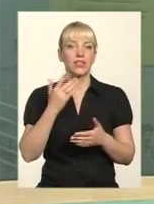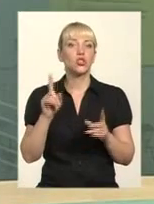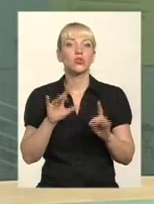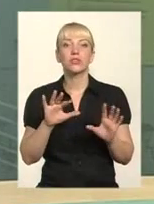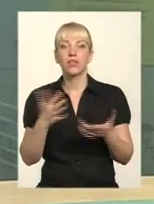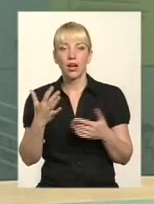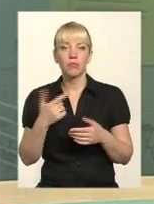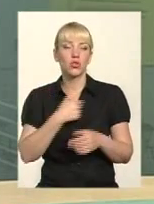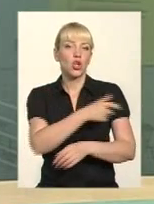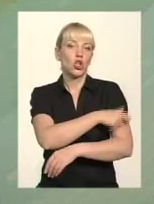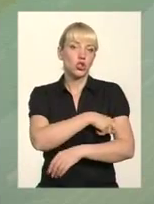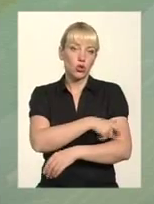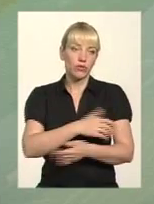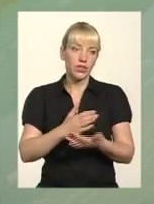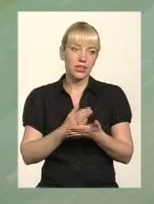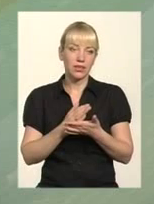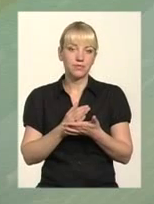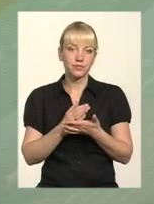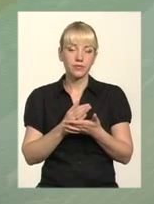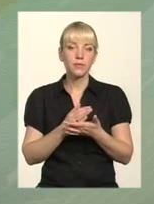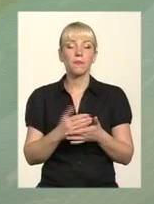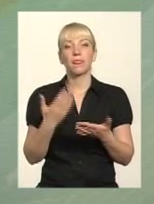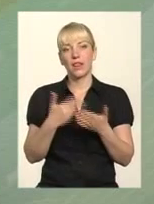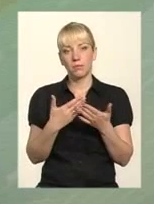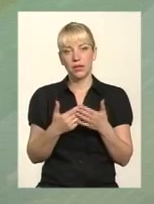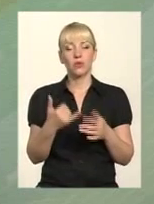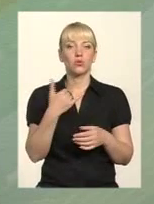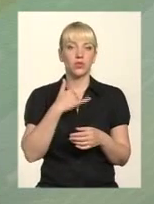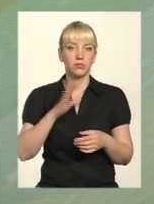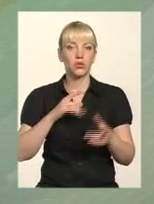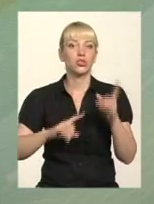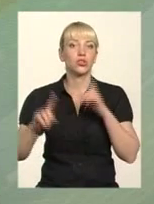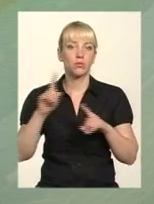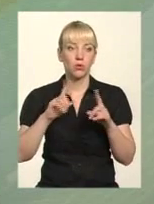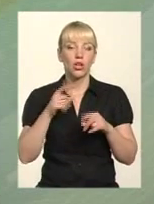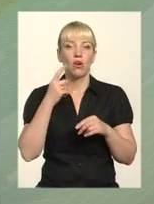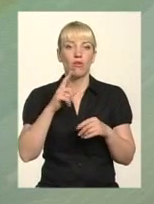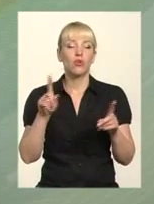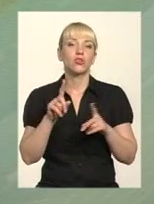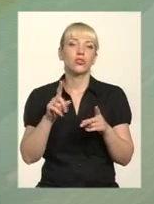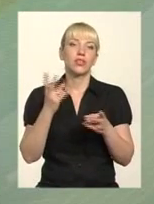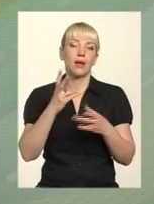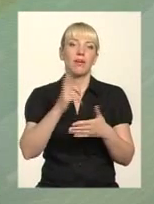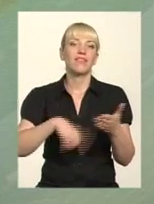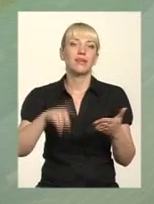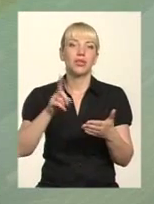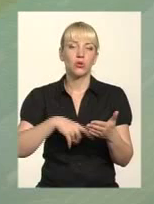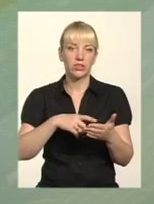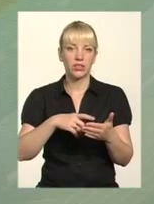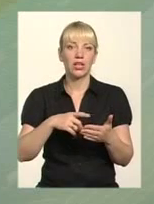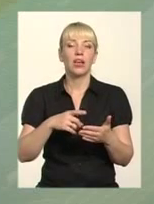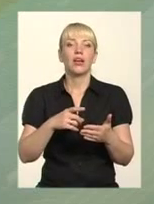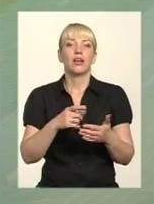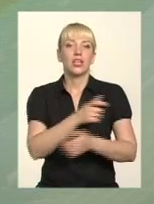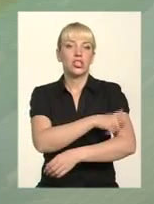всі задовольними, було питання, що може відмінити, допустим, чергування чергового. Більші сказали, що хай буде, тому що вже привикли до